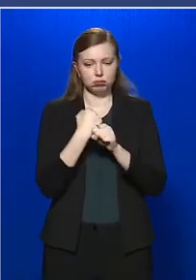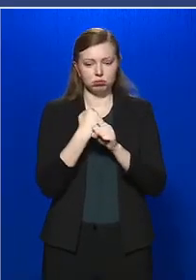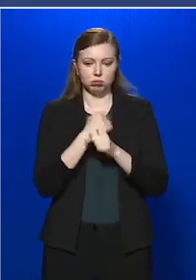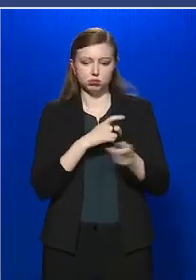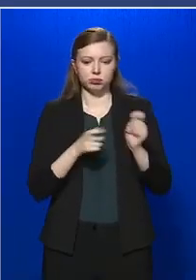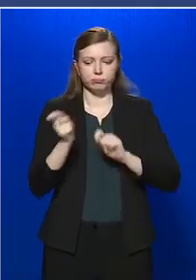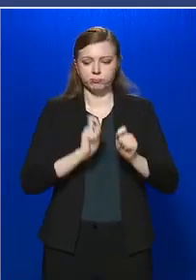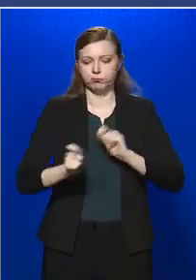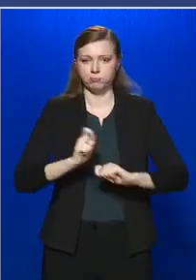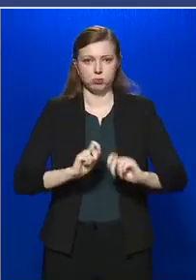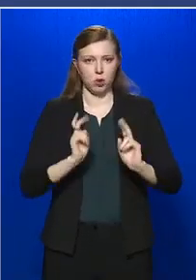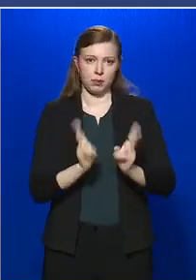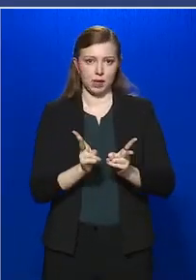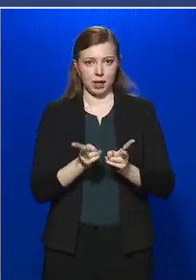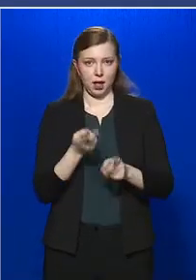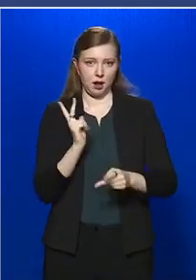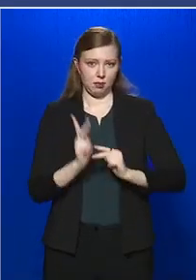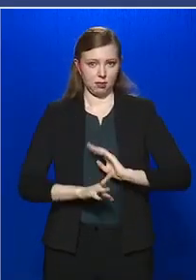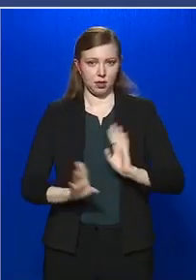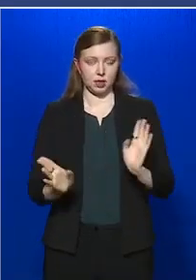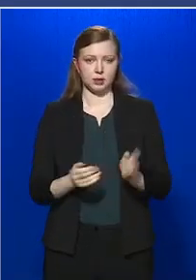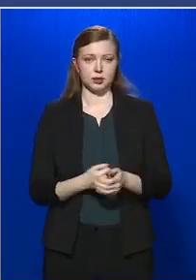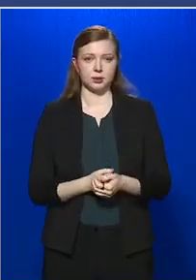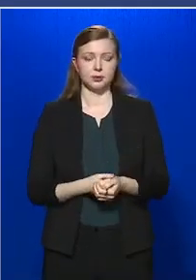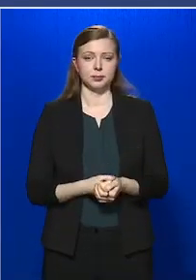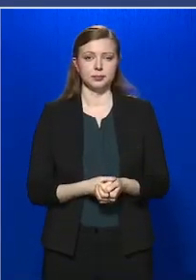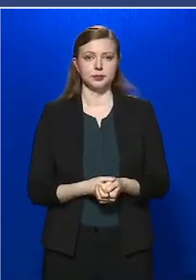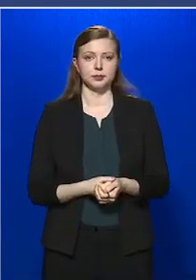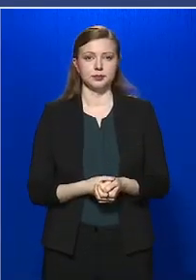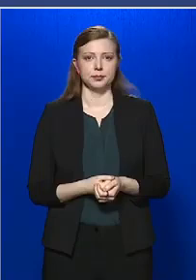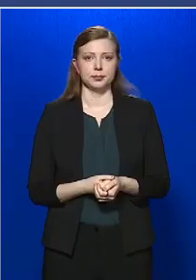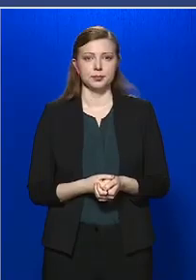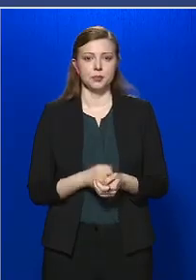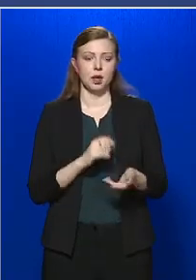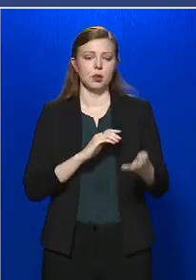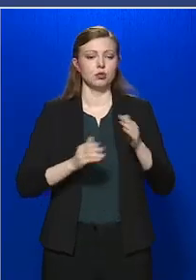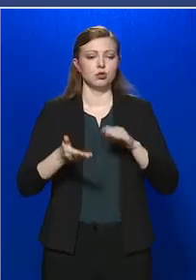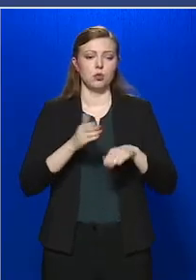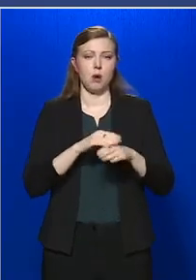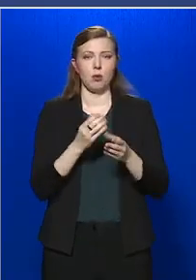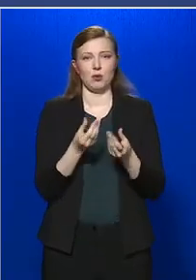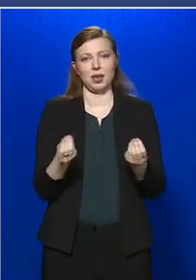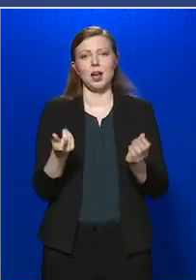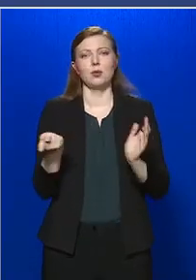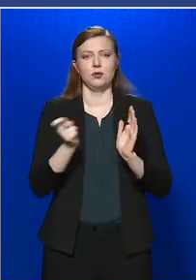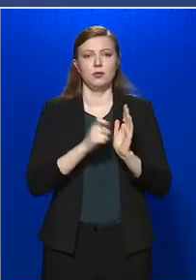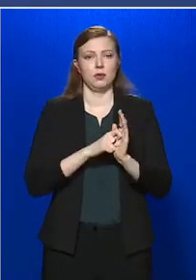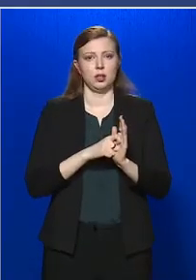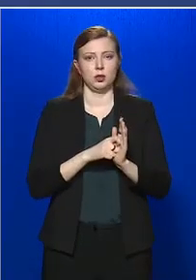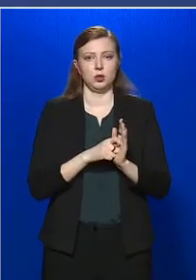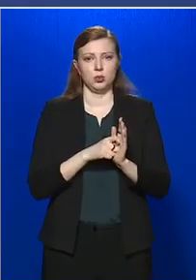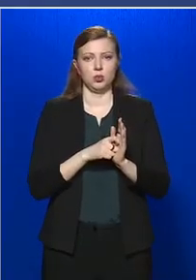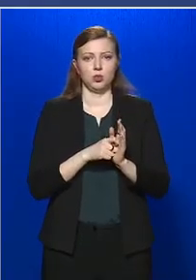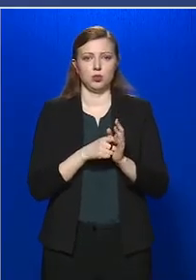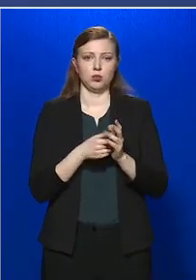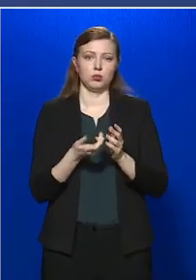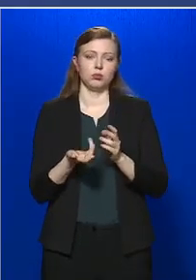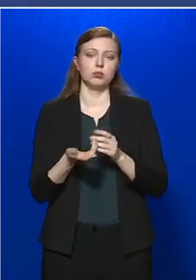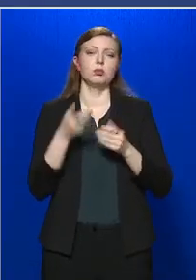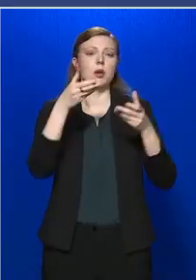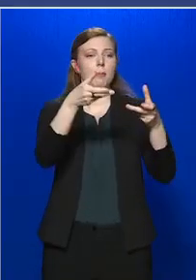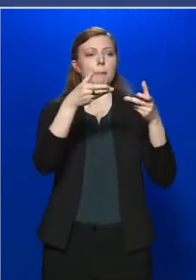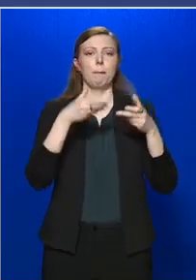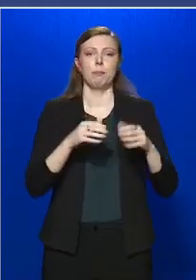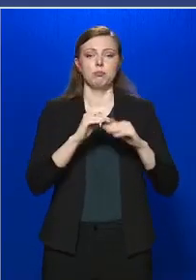ezt a szükségletünket. Csomagolt árut vegyünk úgy le a polcról, hogy